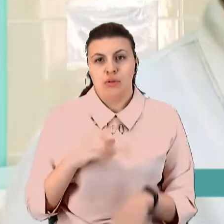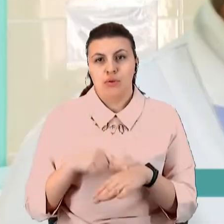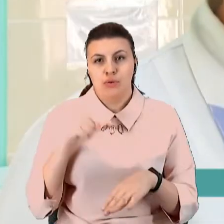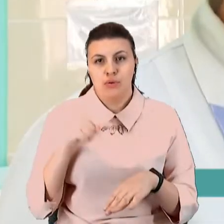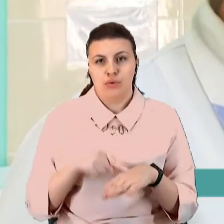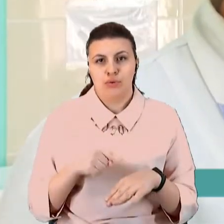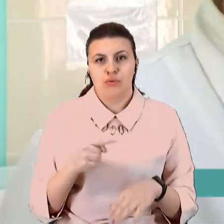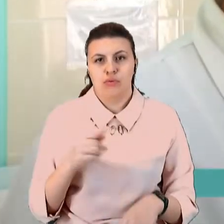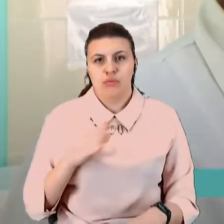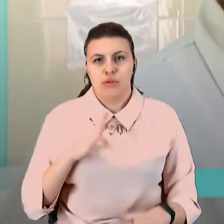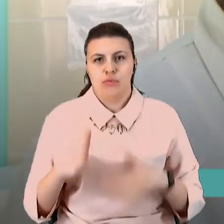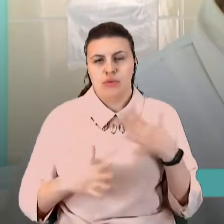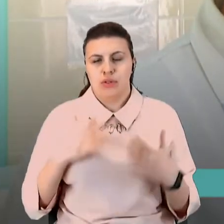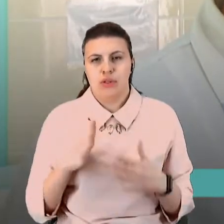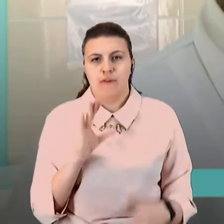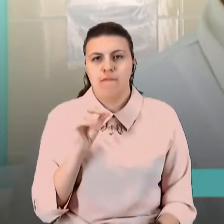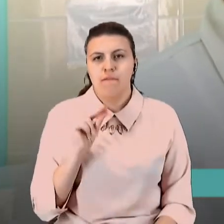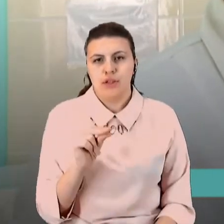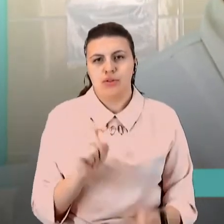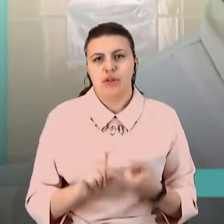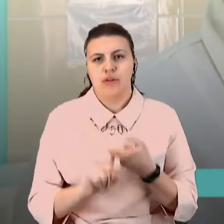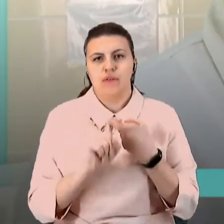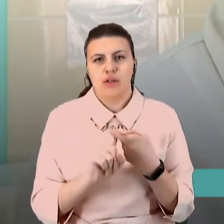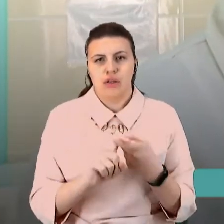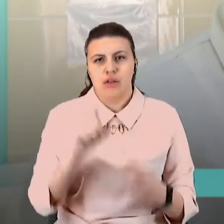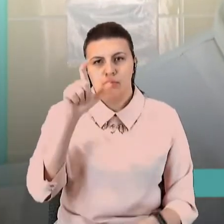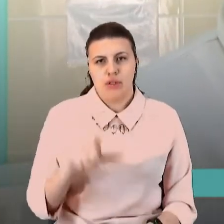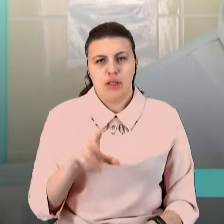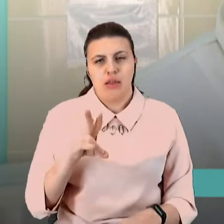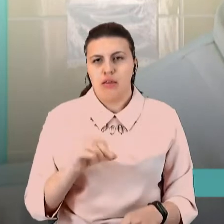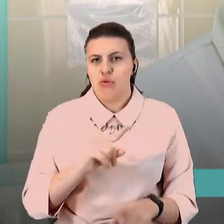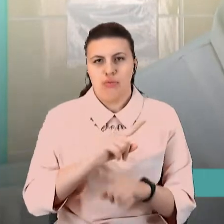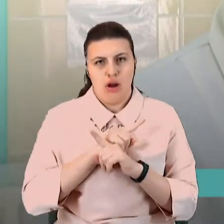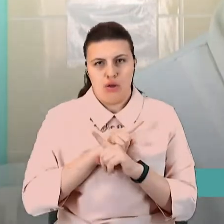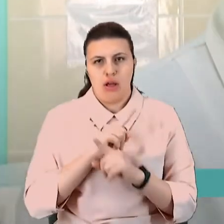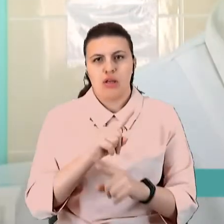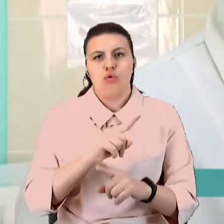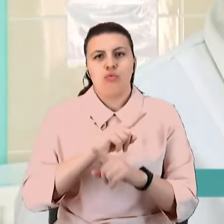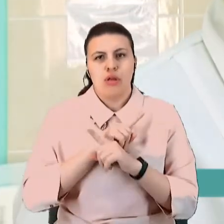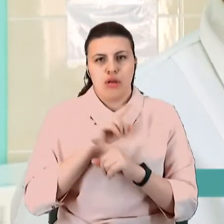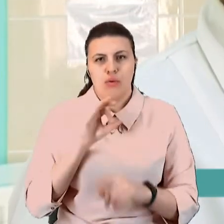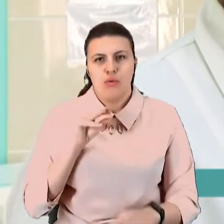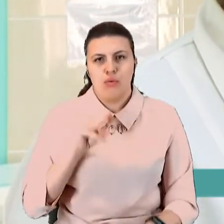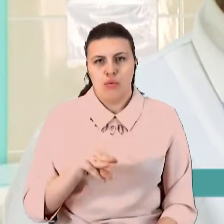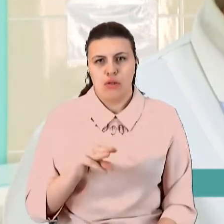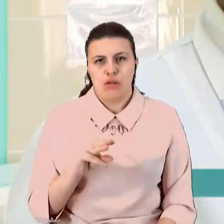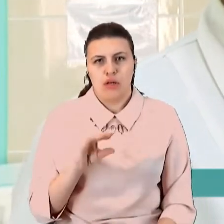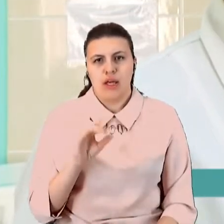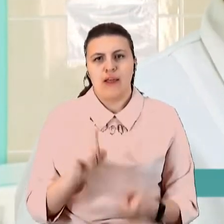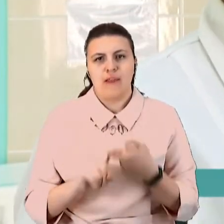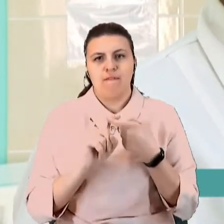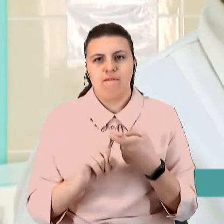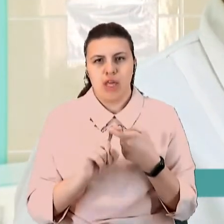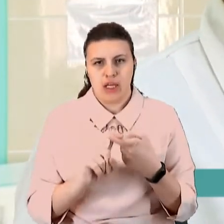От віч-інфекції пацієнти не вмирають. Вони вмирають від апартуністичних інфекцій, тобто